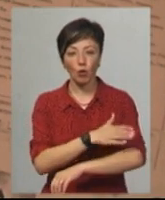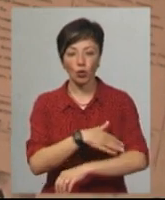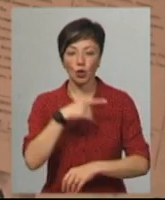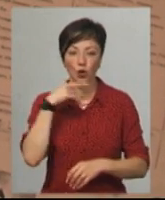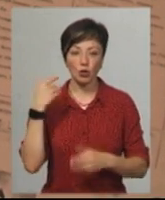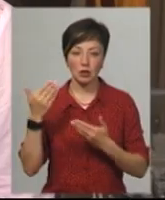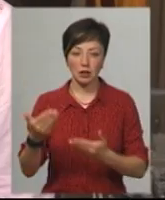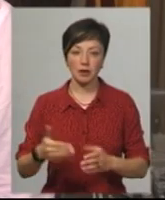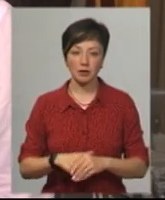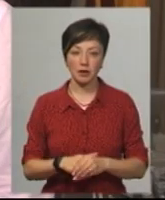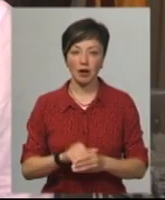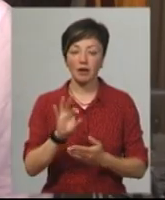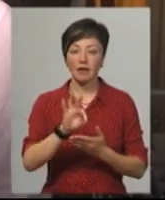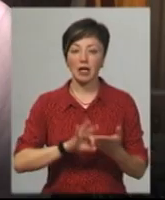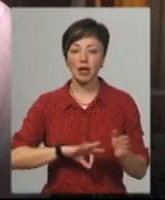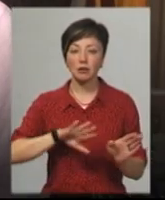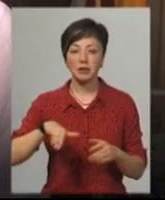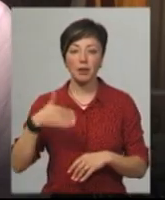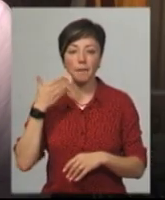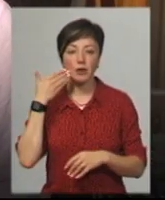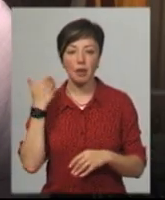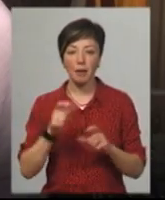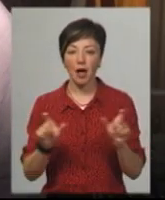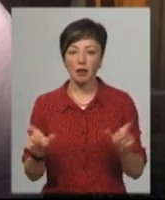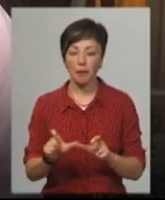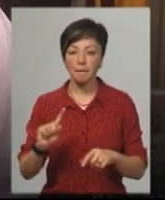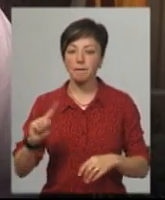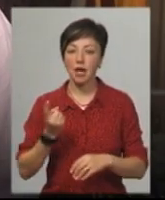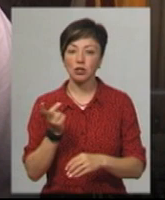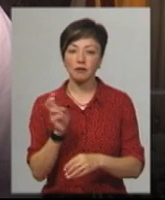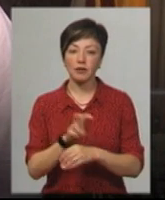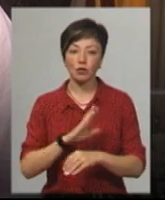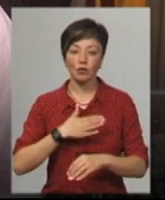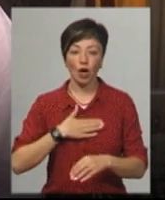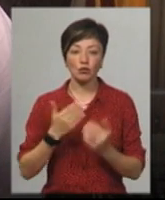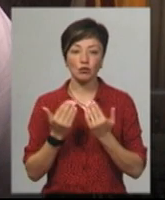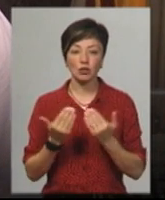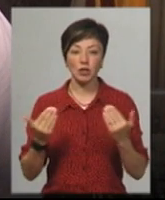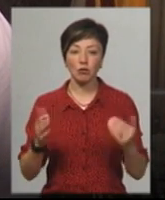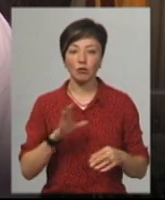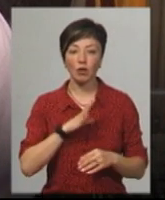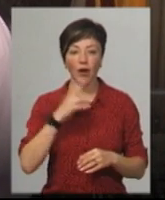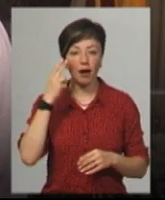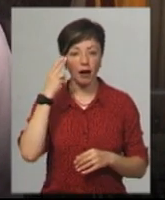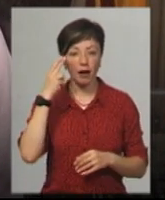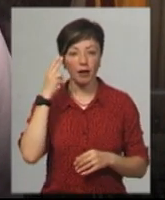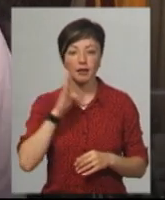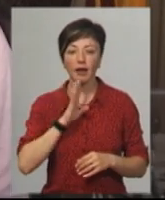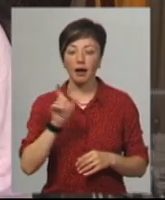Відразу після послаблення карантину першим відвідувачем в нашому музелі була китаянка.